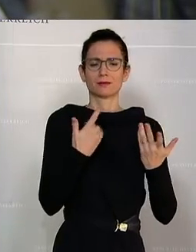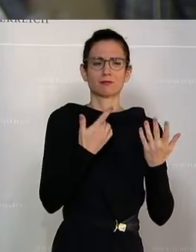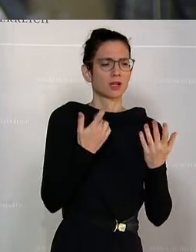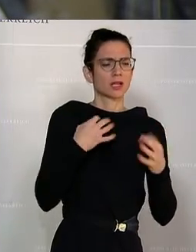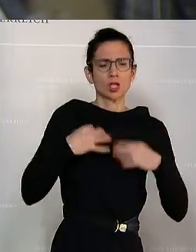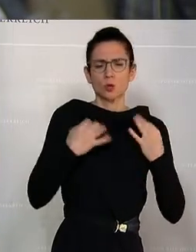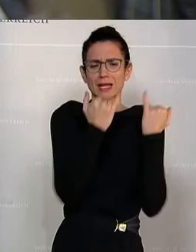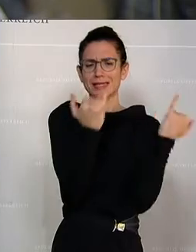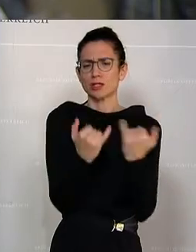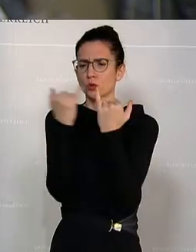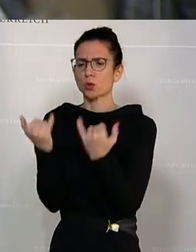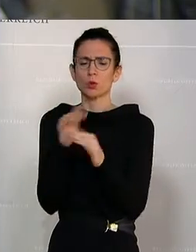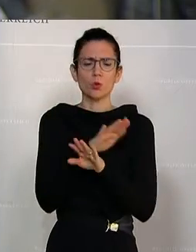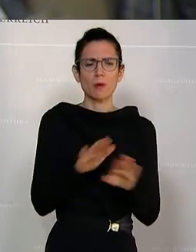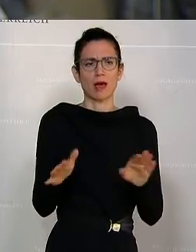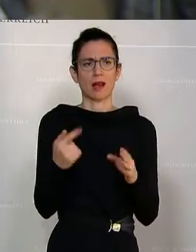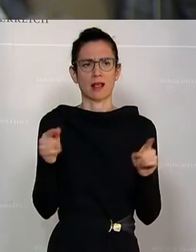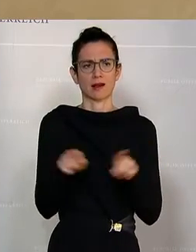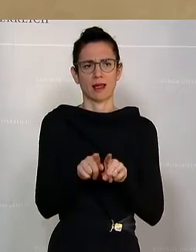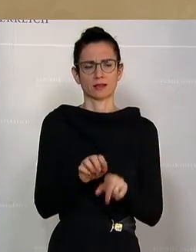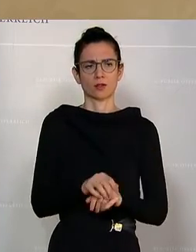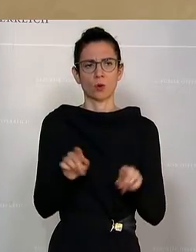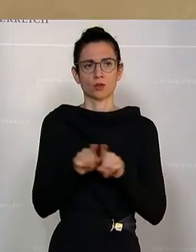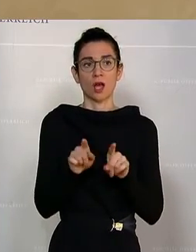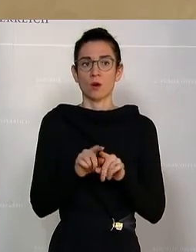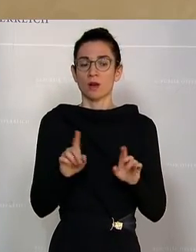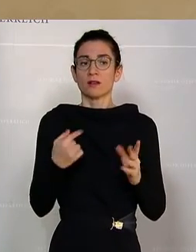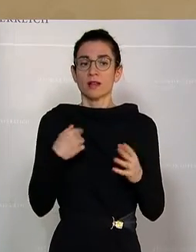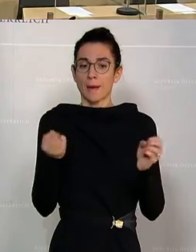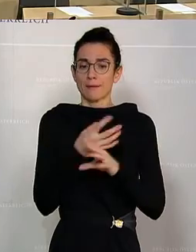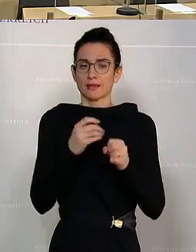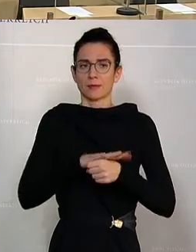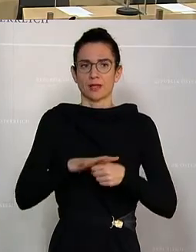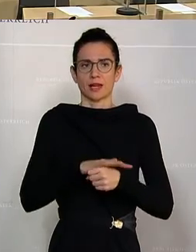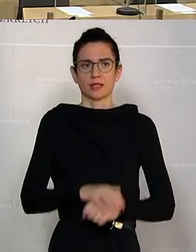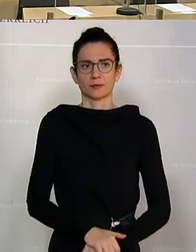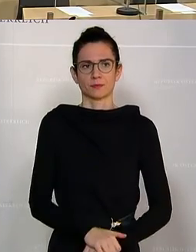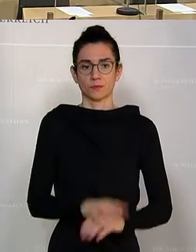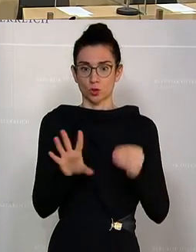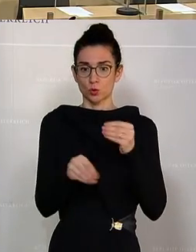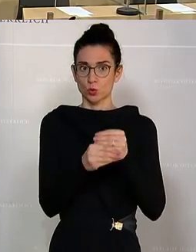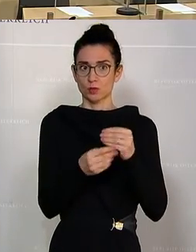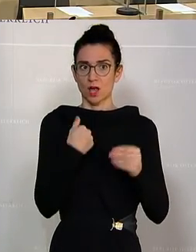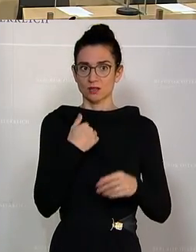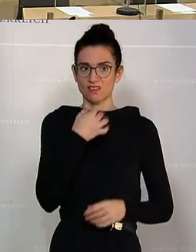Gesundheitseinrichtungen, aber durchaus auch ganz aktuell im Bereich der Medien. Zusatzfrage? Danke.